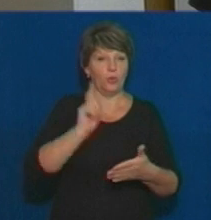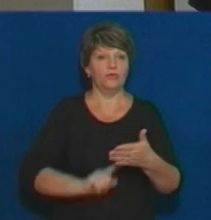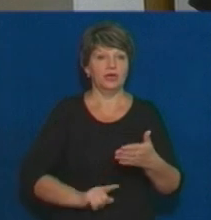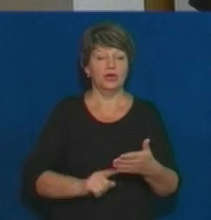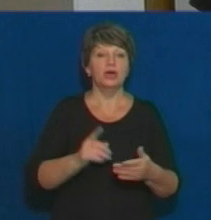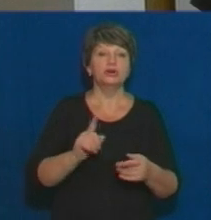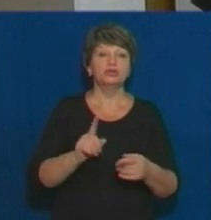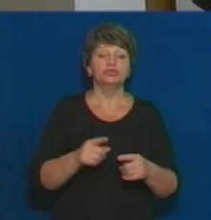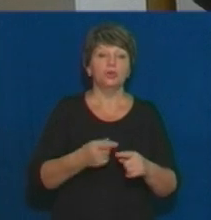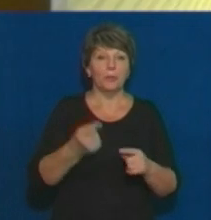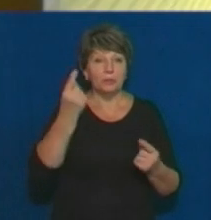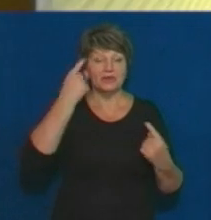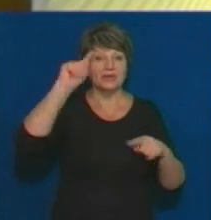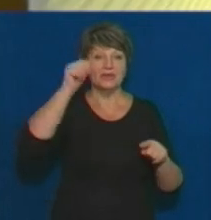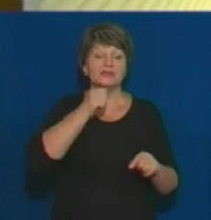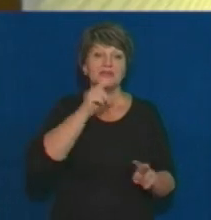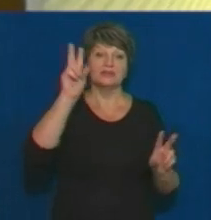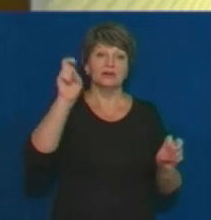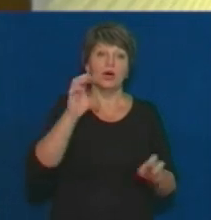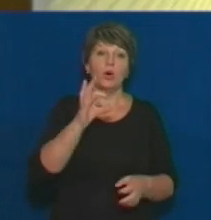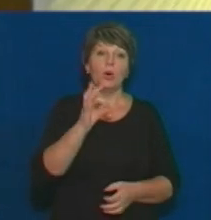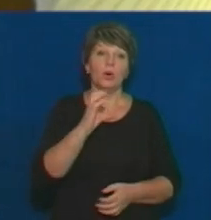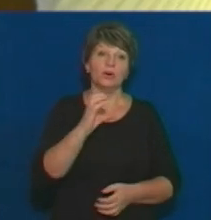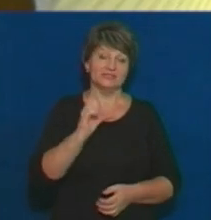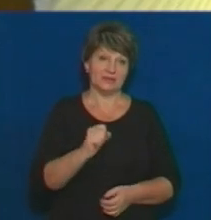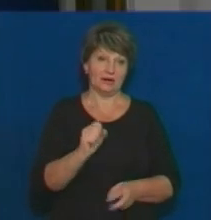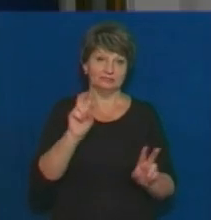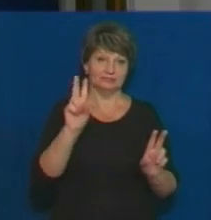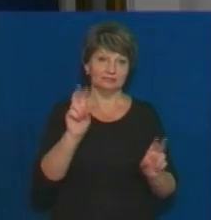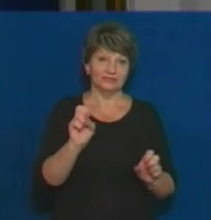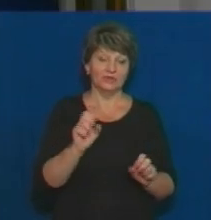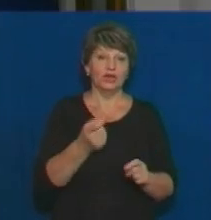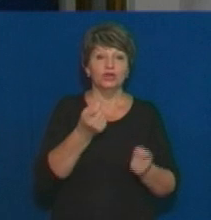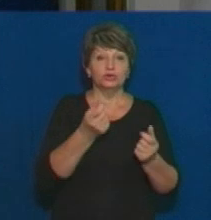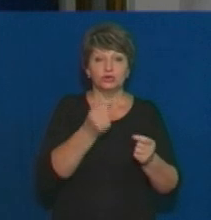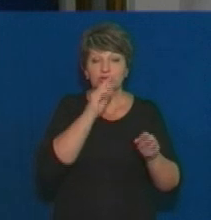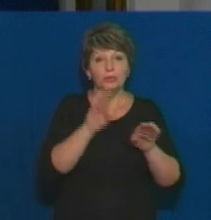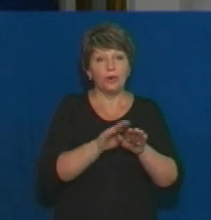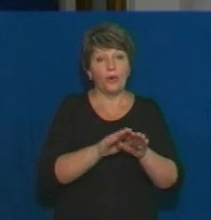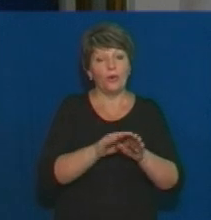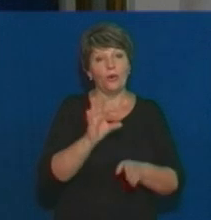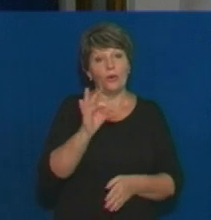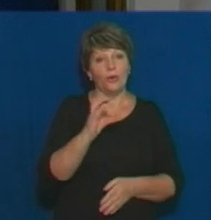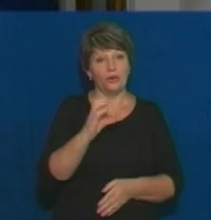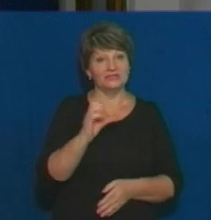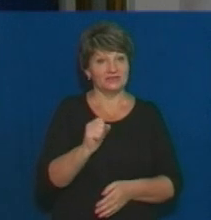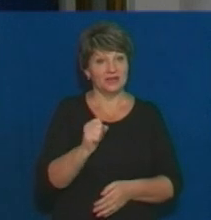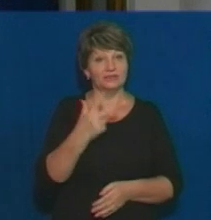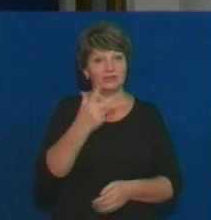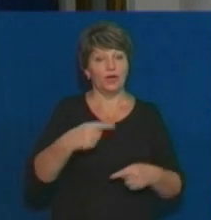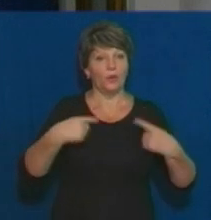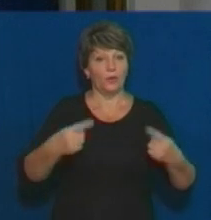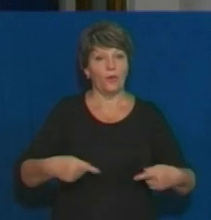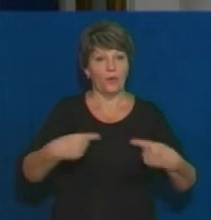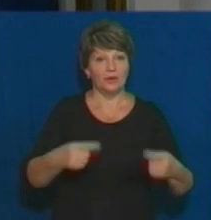Колеги між собою вигадали і назву моделі – ОСА. Вона трошки схожа на ОСУ, вона триколісна, але дуже